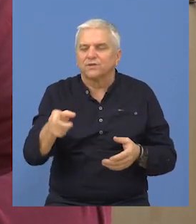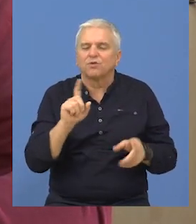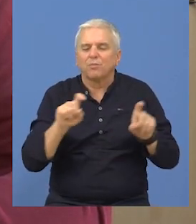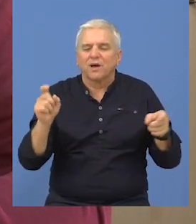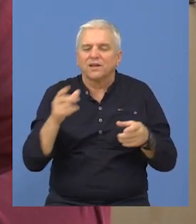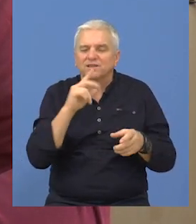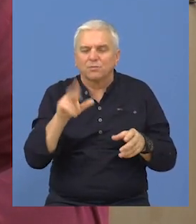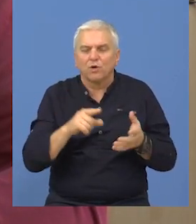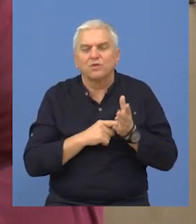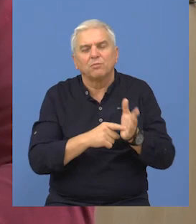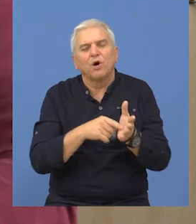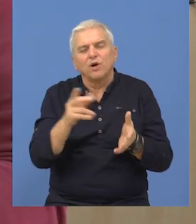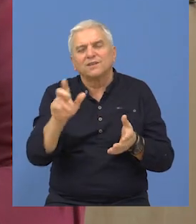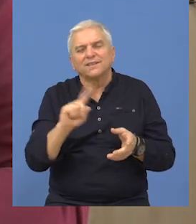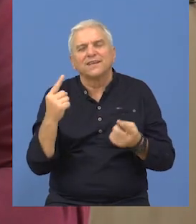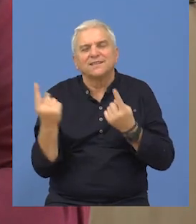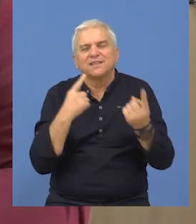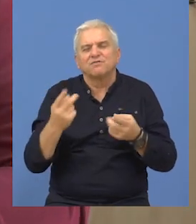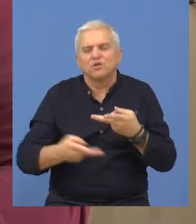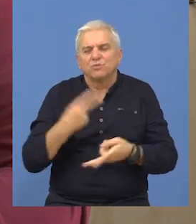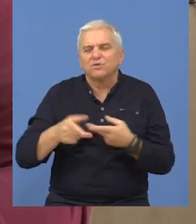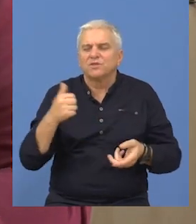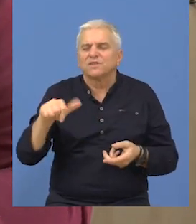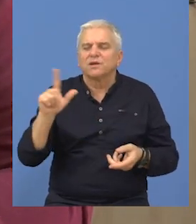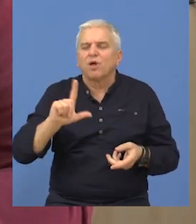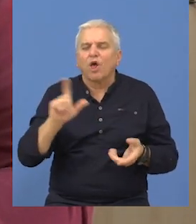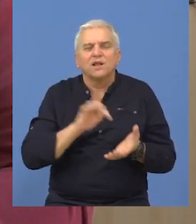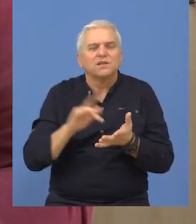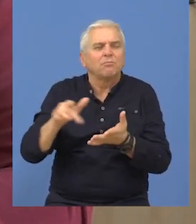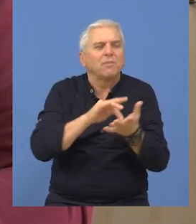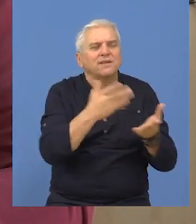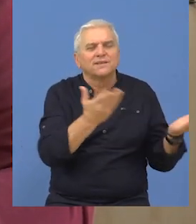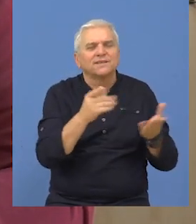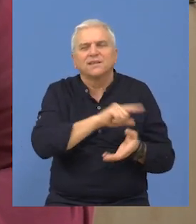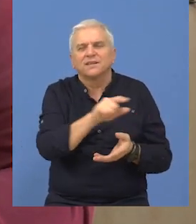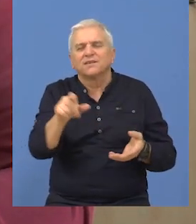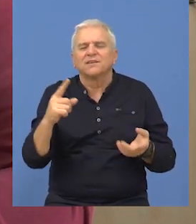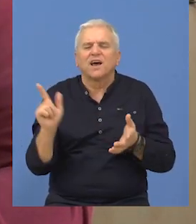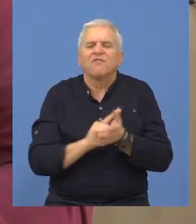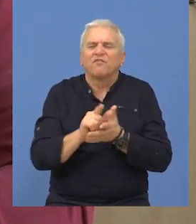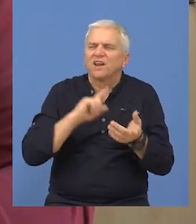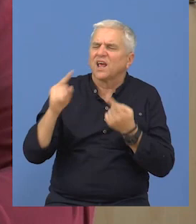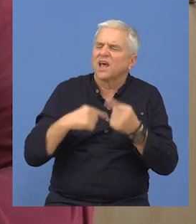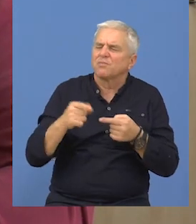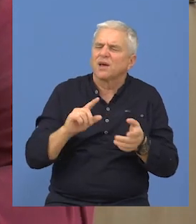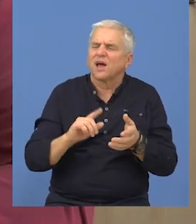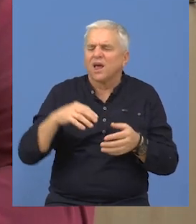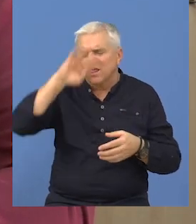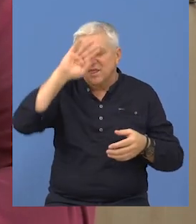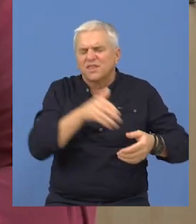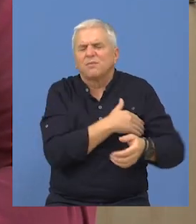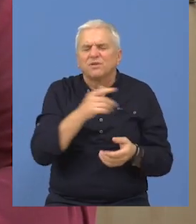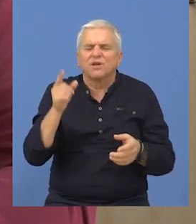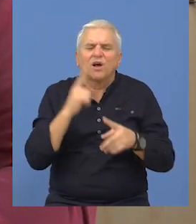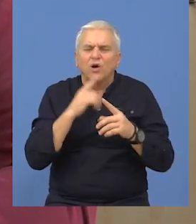bakterioze, a te bakterioze se, mogu kažem, to ne zavisi od proizvođača, zavisi od lokacije, klimatskih